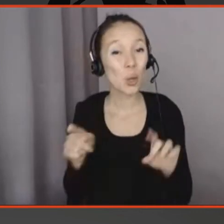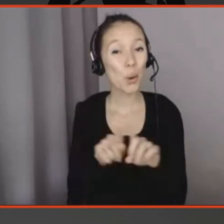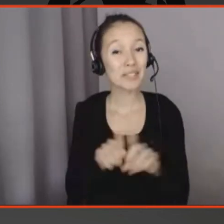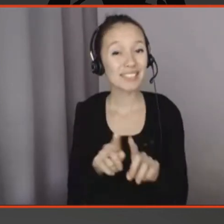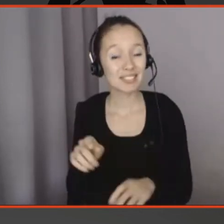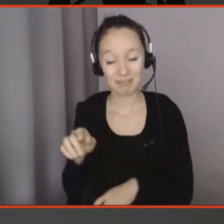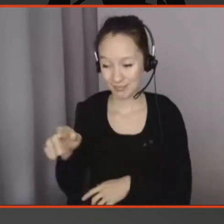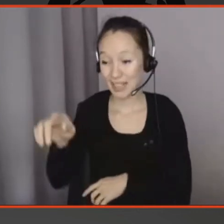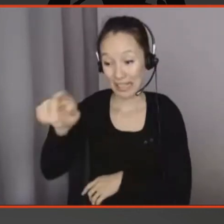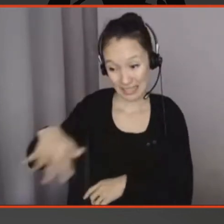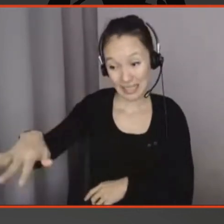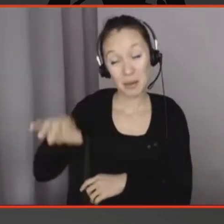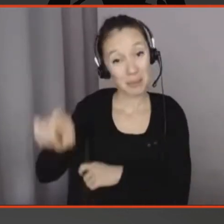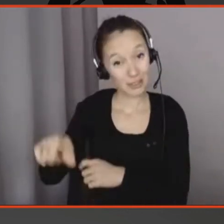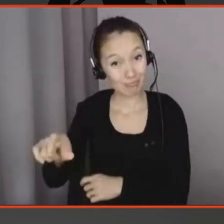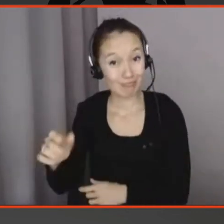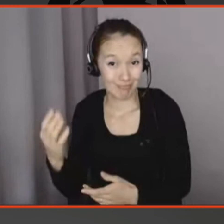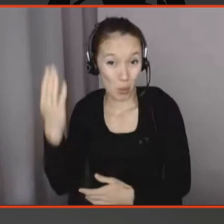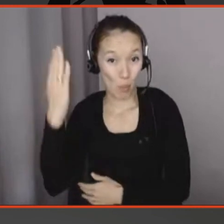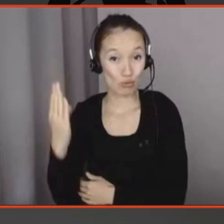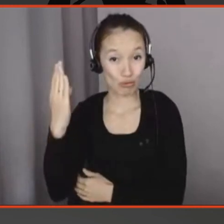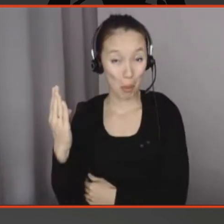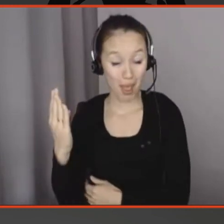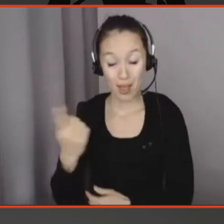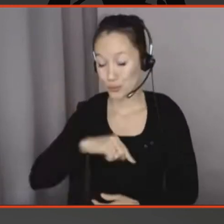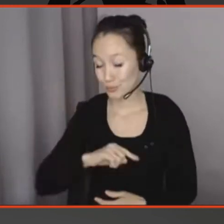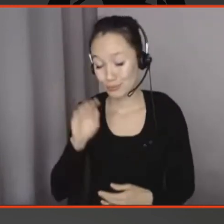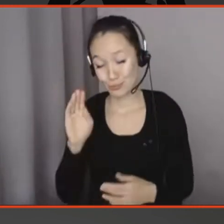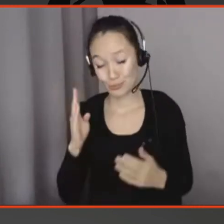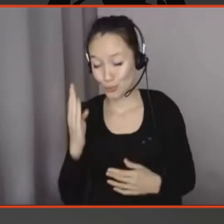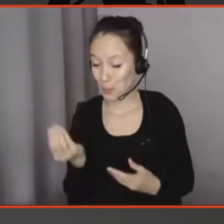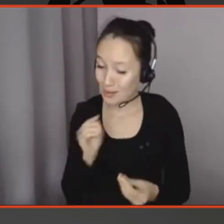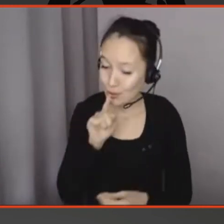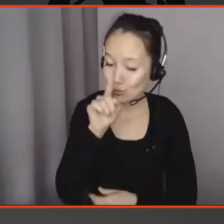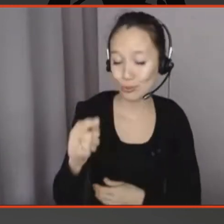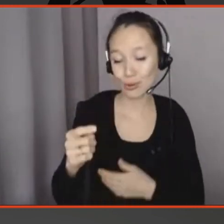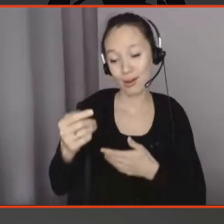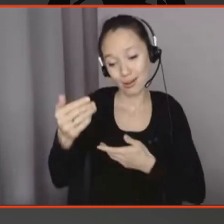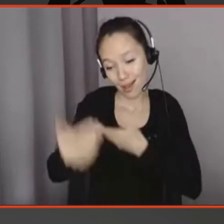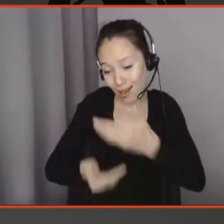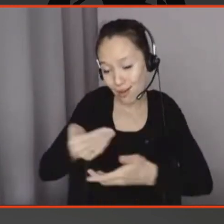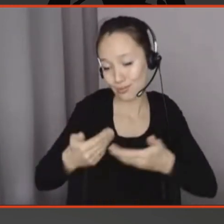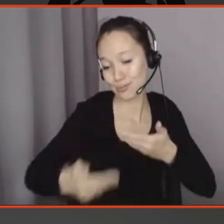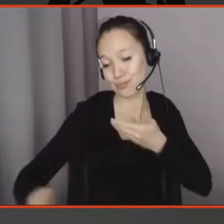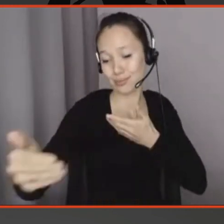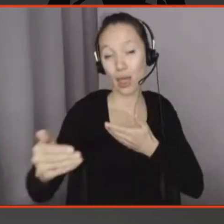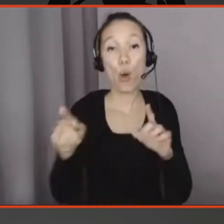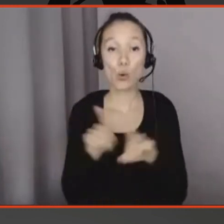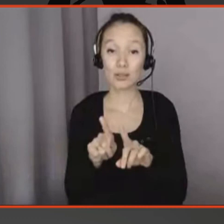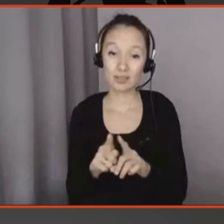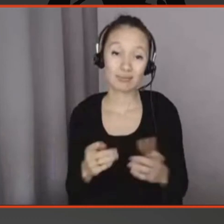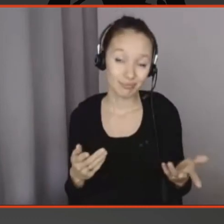technologies parce qu'il y a des mises à jour et il y a des avancées technologiques mais je pense qu'au quotidien il a aussi beaucoup de technologies qui n'ont